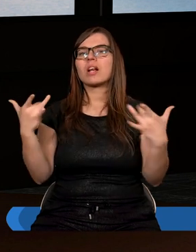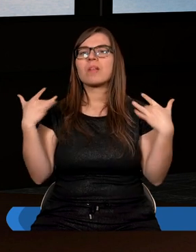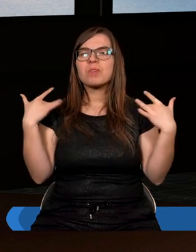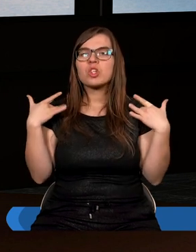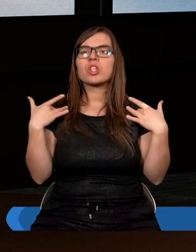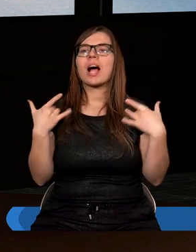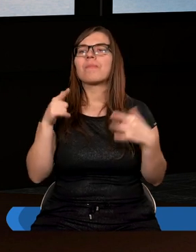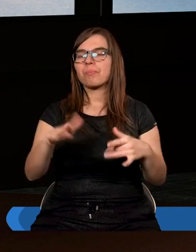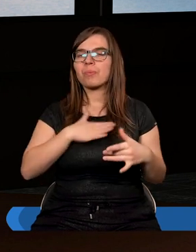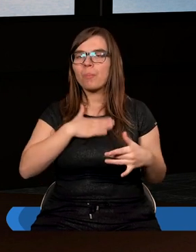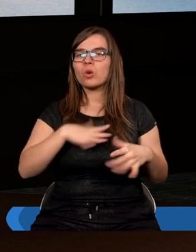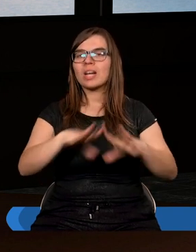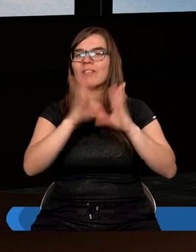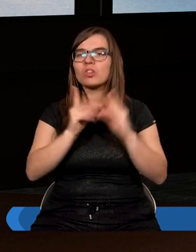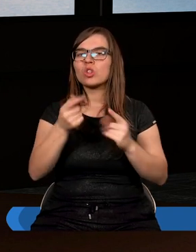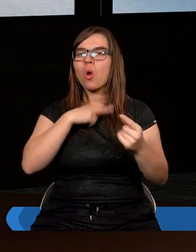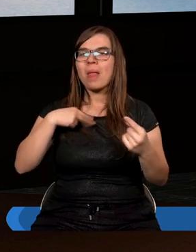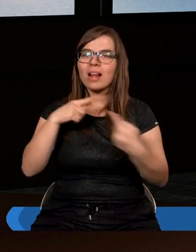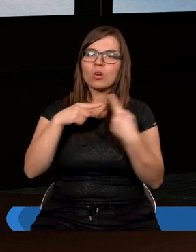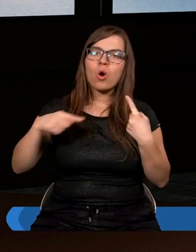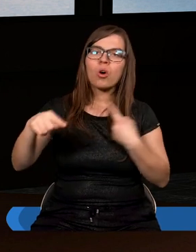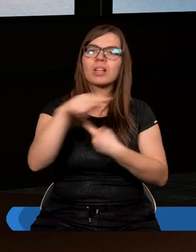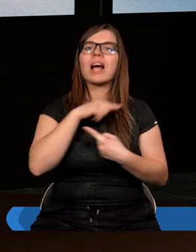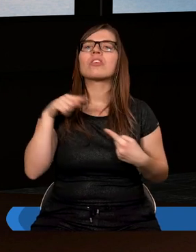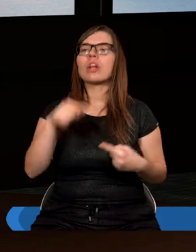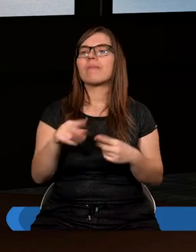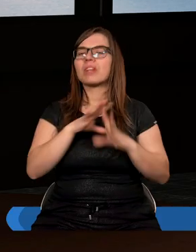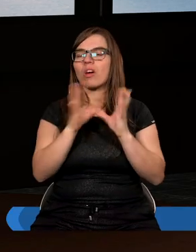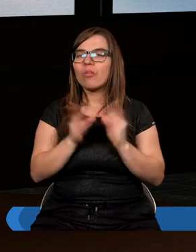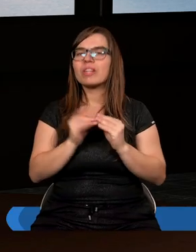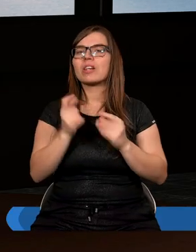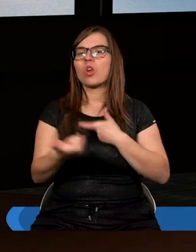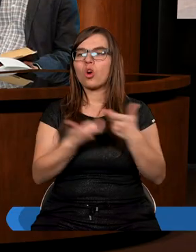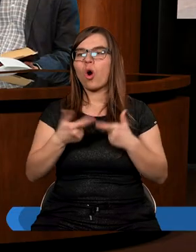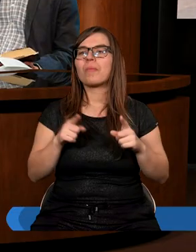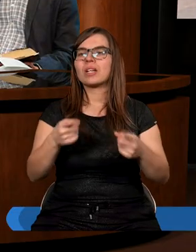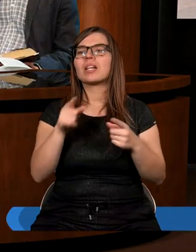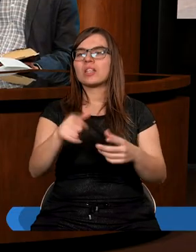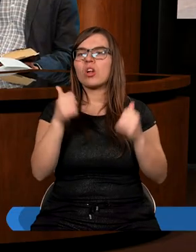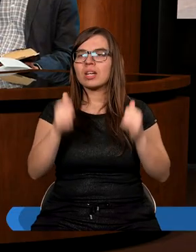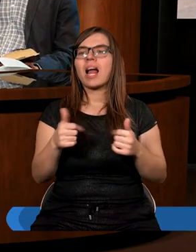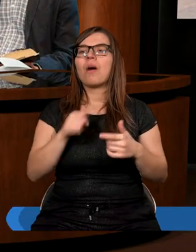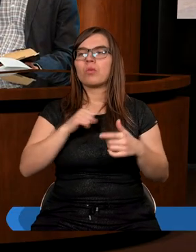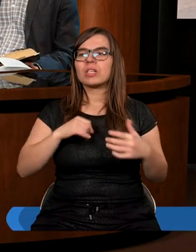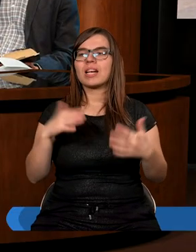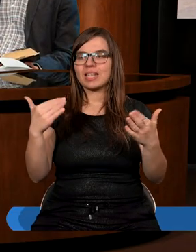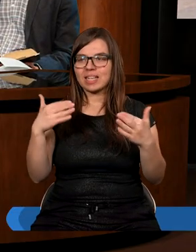bycia szafarzami tego wszystkiego, co nas otacza. I Chrystus jest sednem wszystkiego, tak grzeszawarstwa.